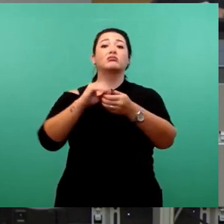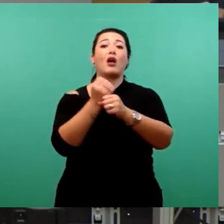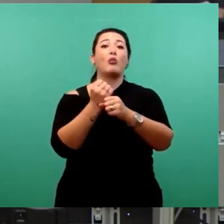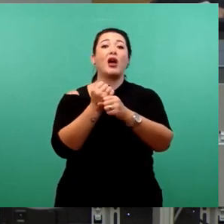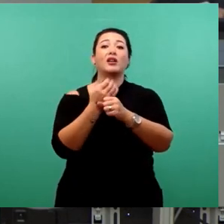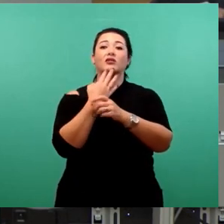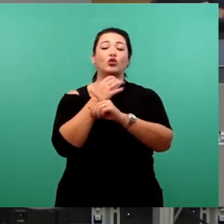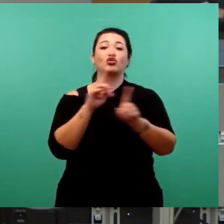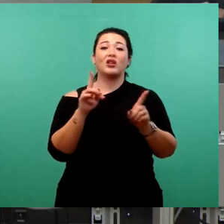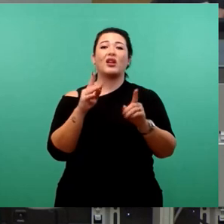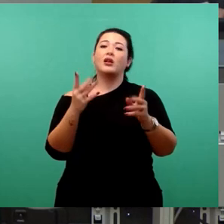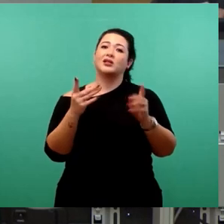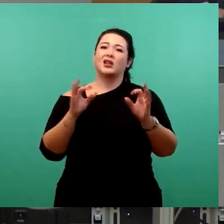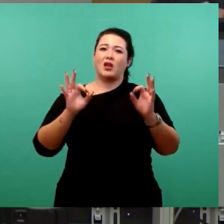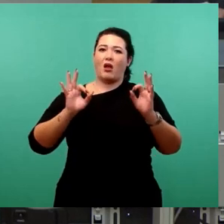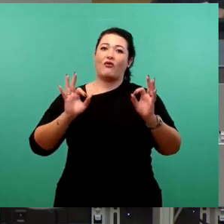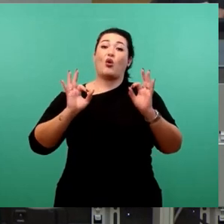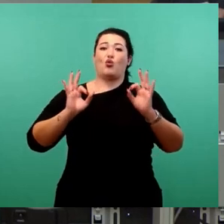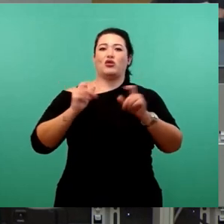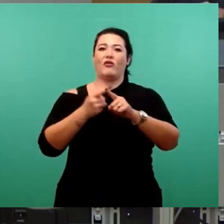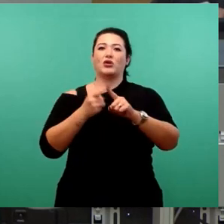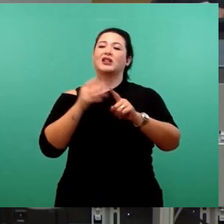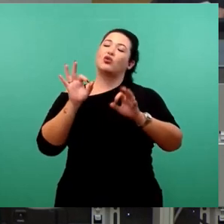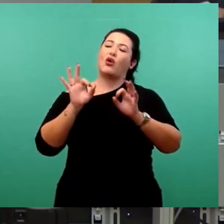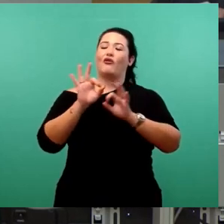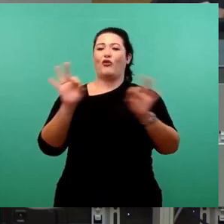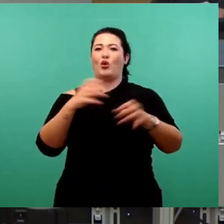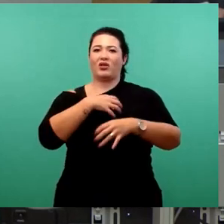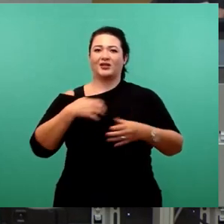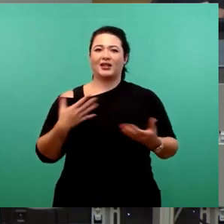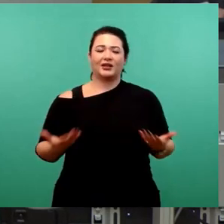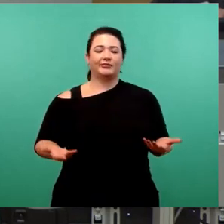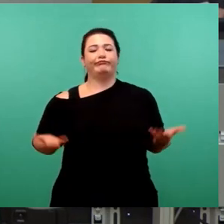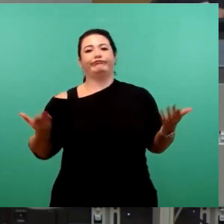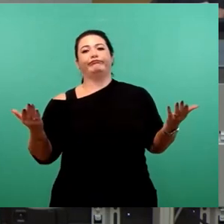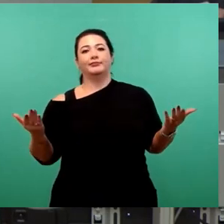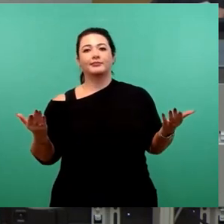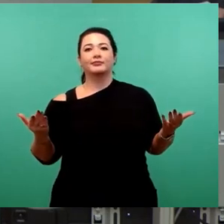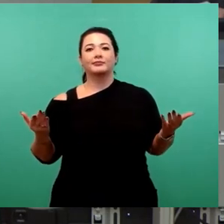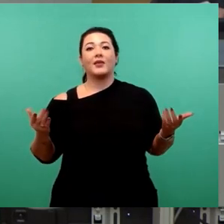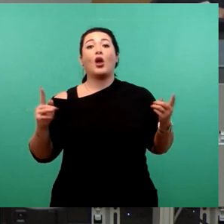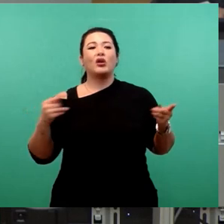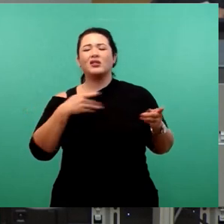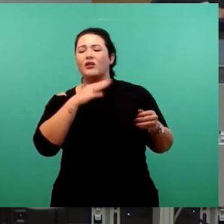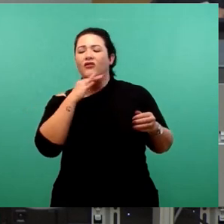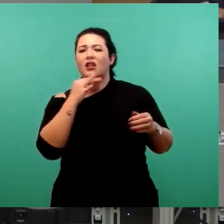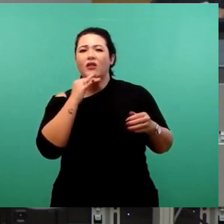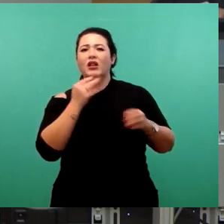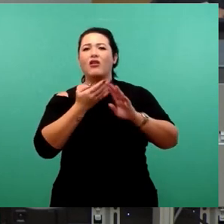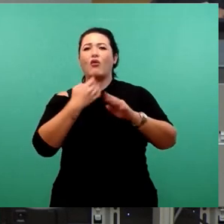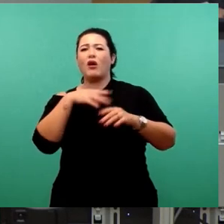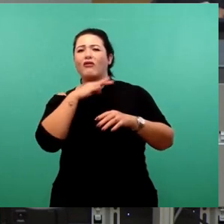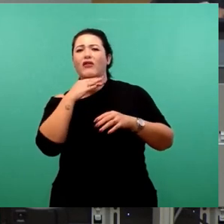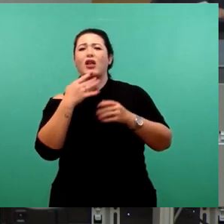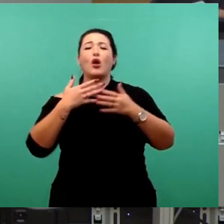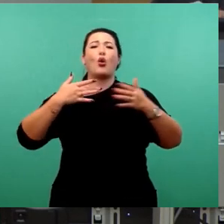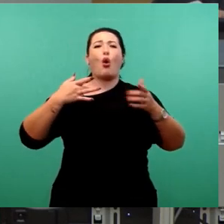für einen Dialog in Dresden. Und was ist übrig von den vielen großen Worten? Die große Herausforderung